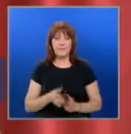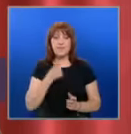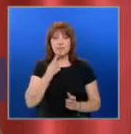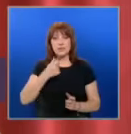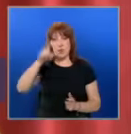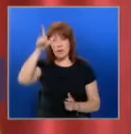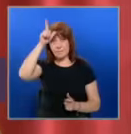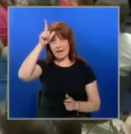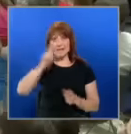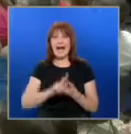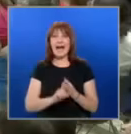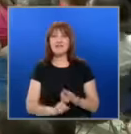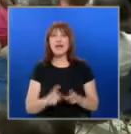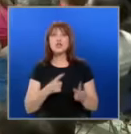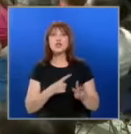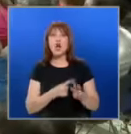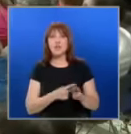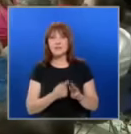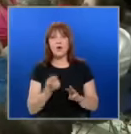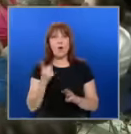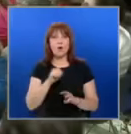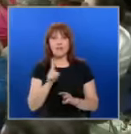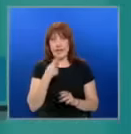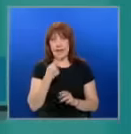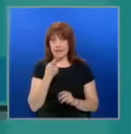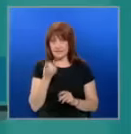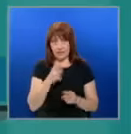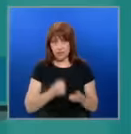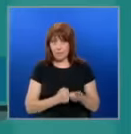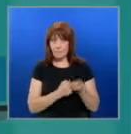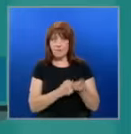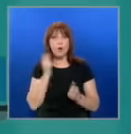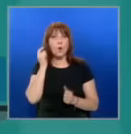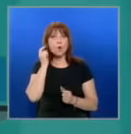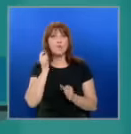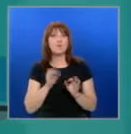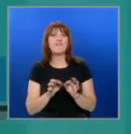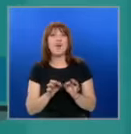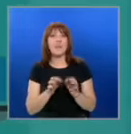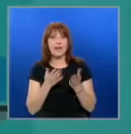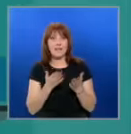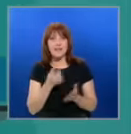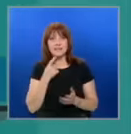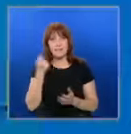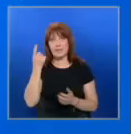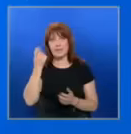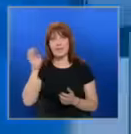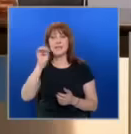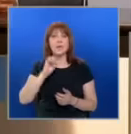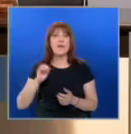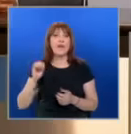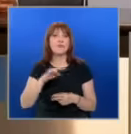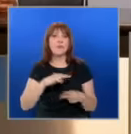Защо германският канцлер Шолц все още не казва дали ще подкрепи Урсула фон Дърлайен за председател на Еврокомисията?